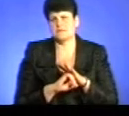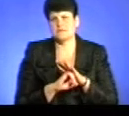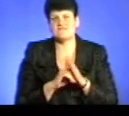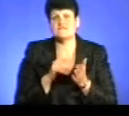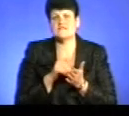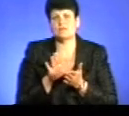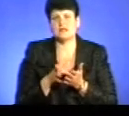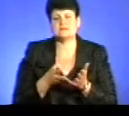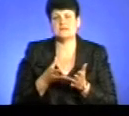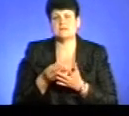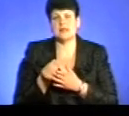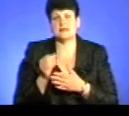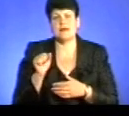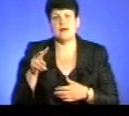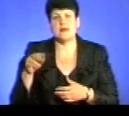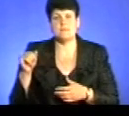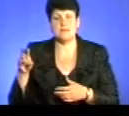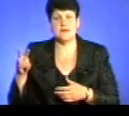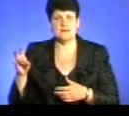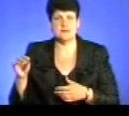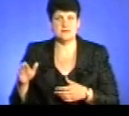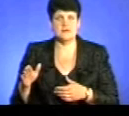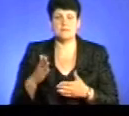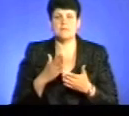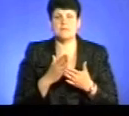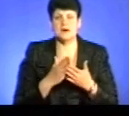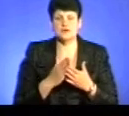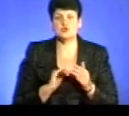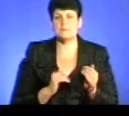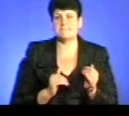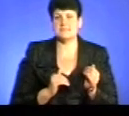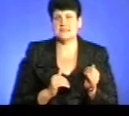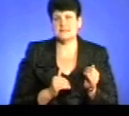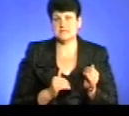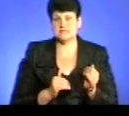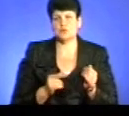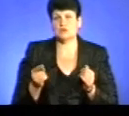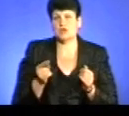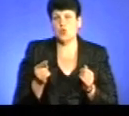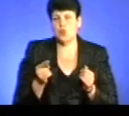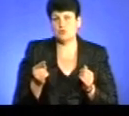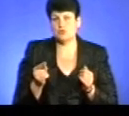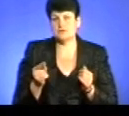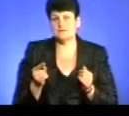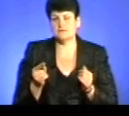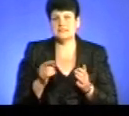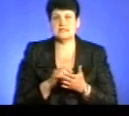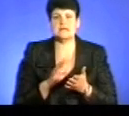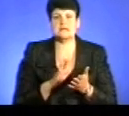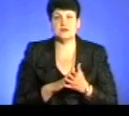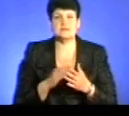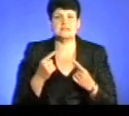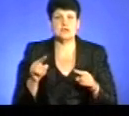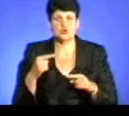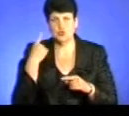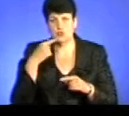відмовлятися від сплати аліментів. І маючи бізнес у Тернополі, який зареєстрований за іншою